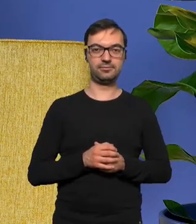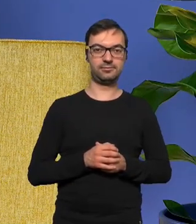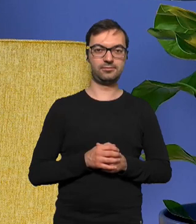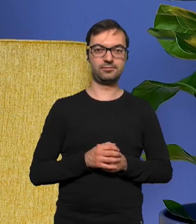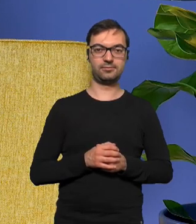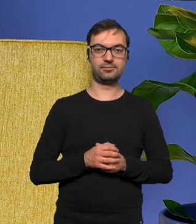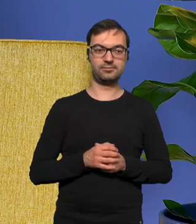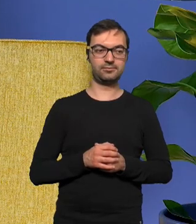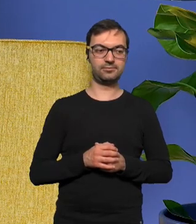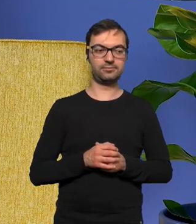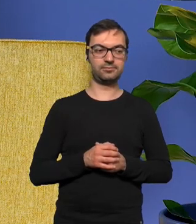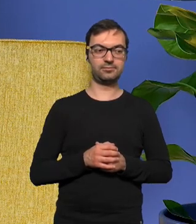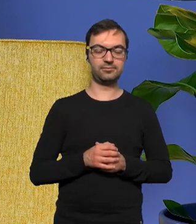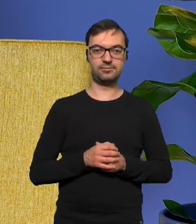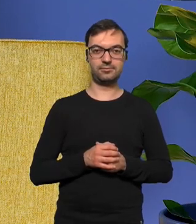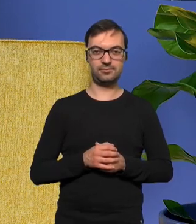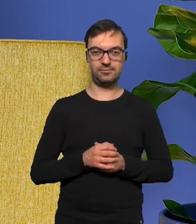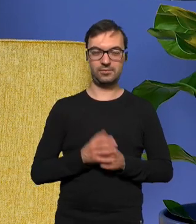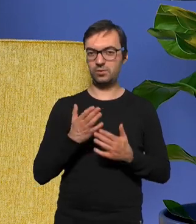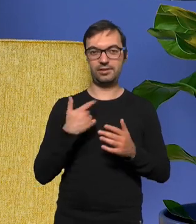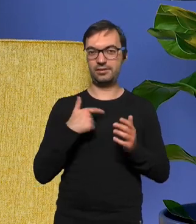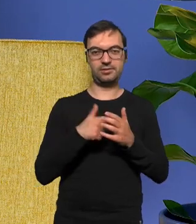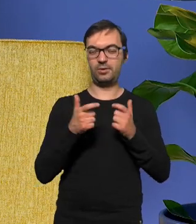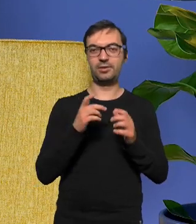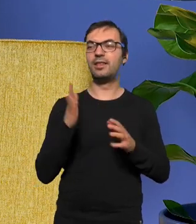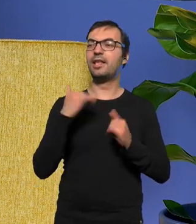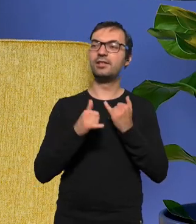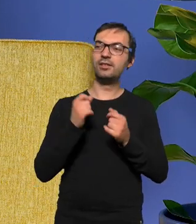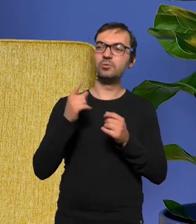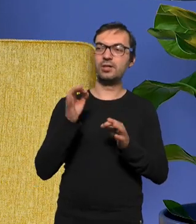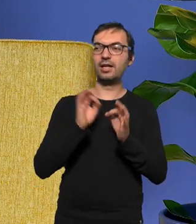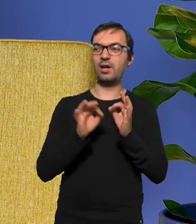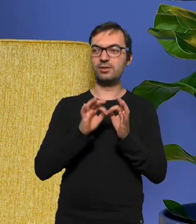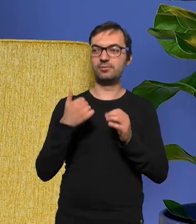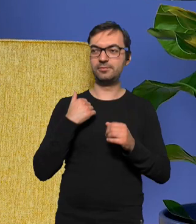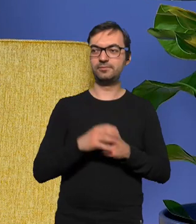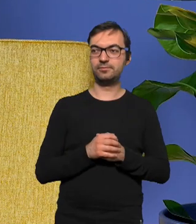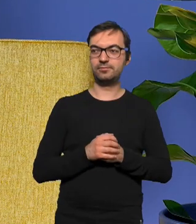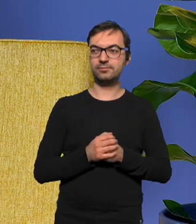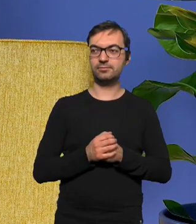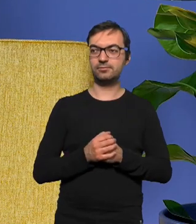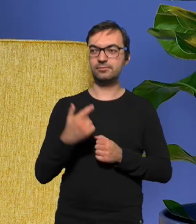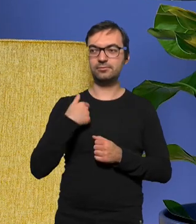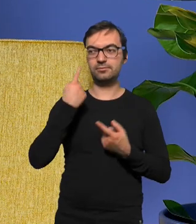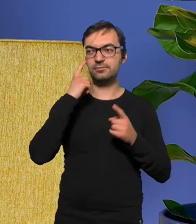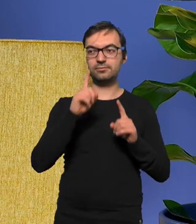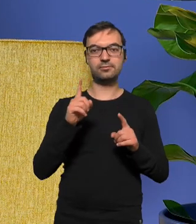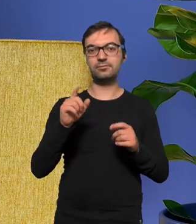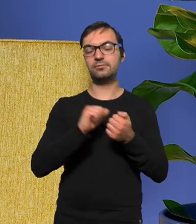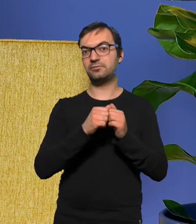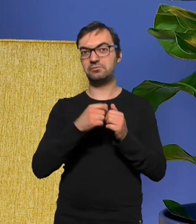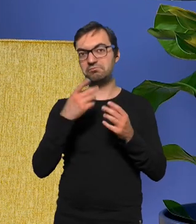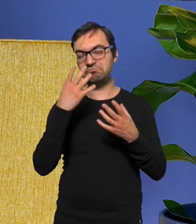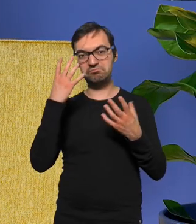rzeczy, które się odbywają poza mną Nawet jeżeli ta kalkulacja gdzieś tam po drodze była to szczerze mówiąc ja jej nie zauważyłam a może ją